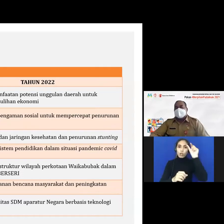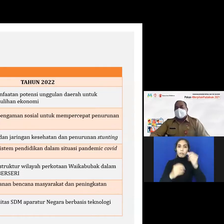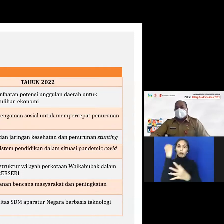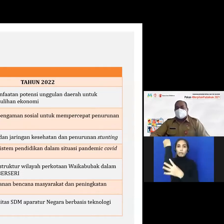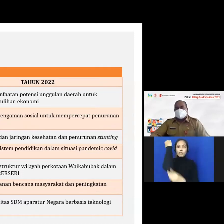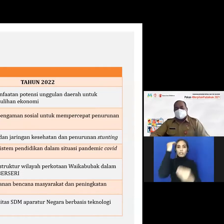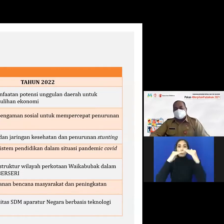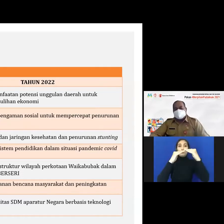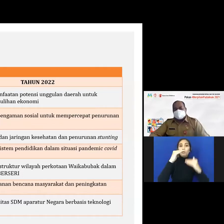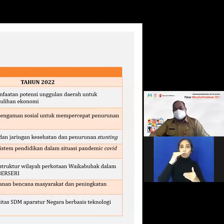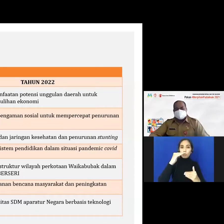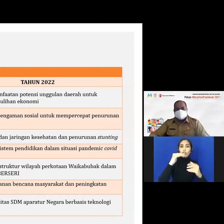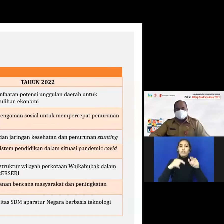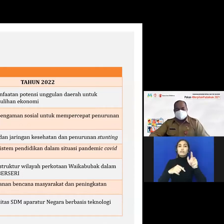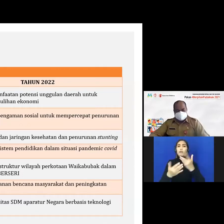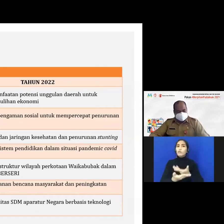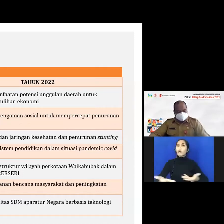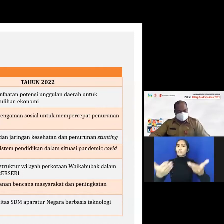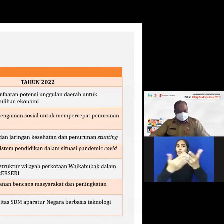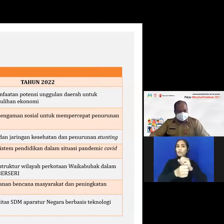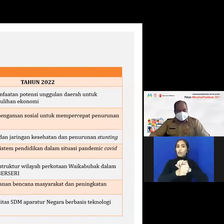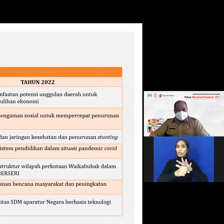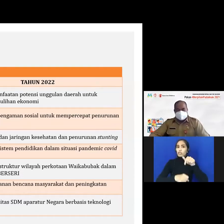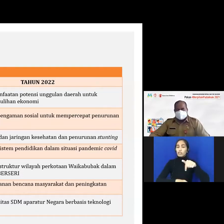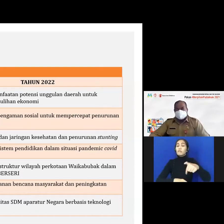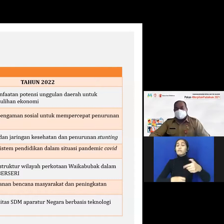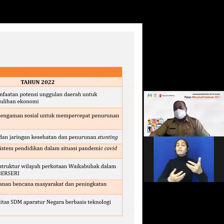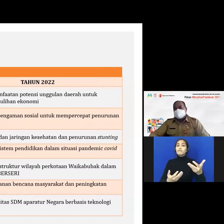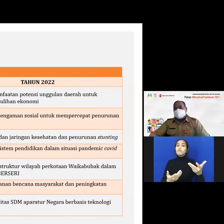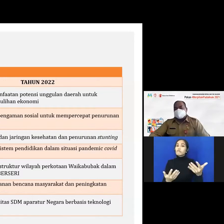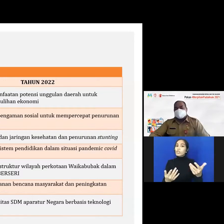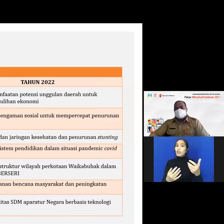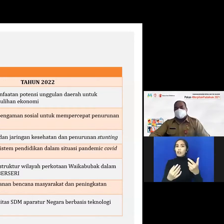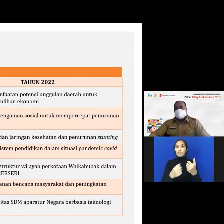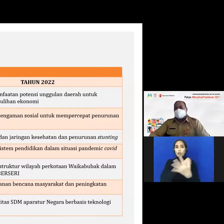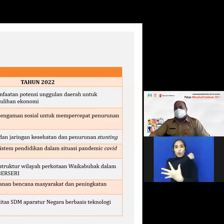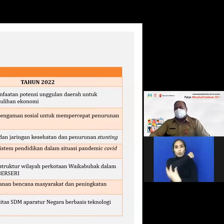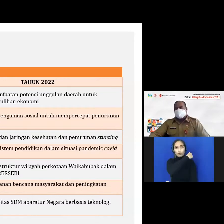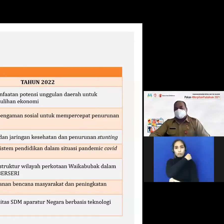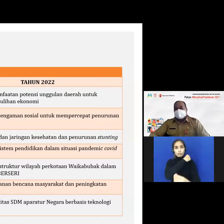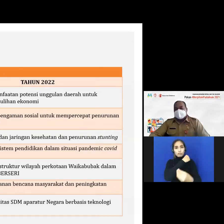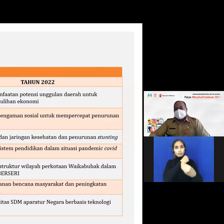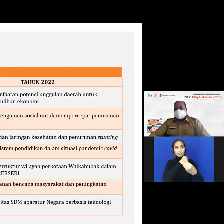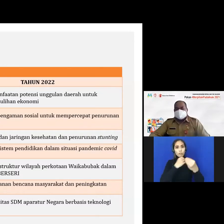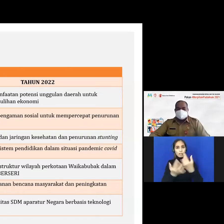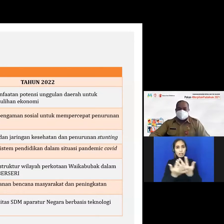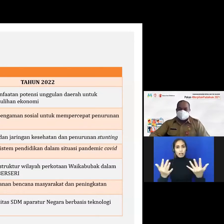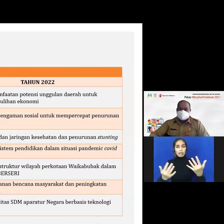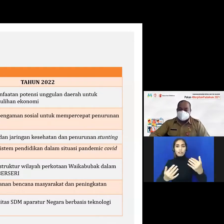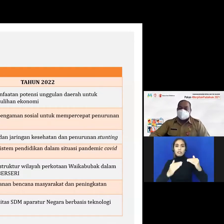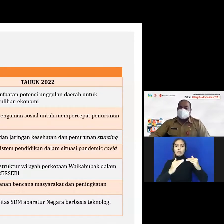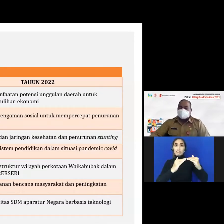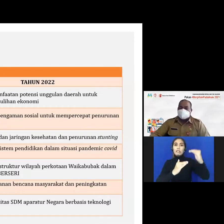karena dengan situasi COVID-19 seperti ini jumlah kemiskinan masyarakat itu menjadi